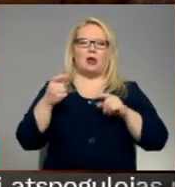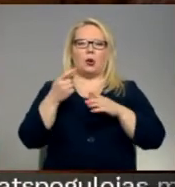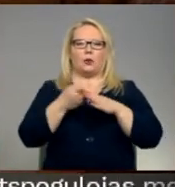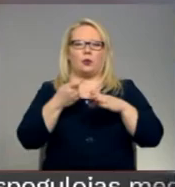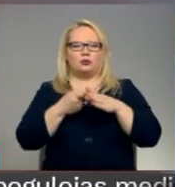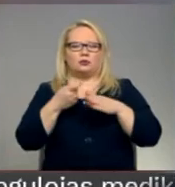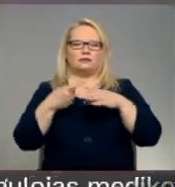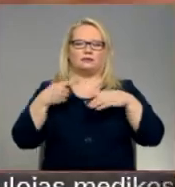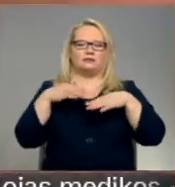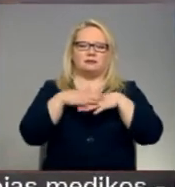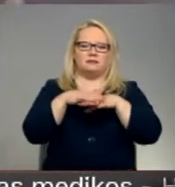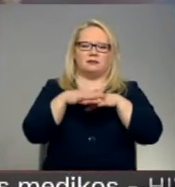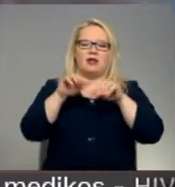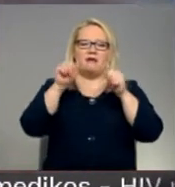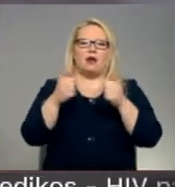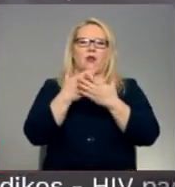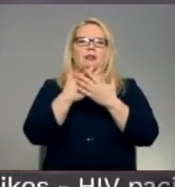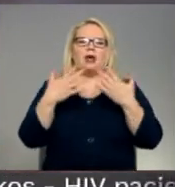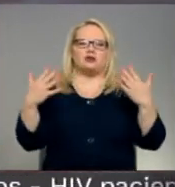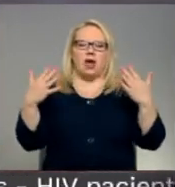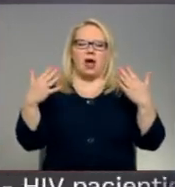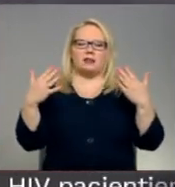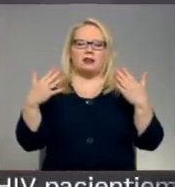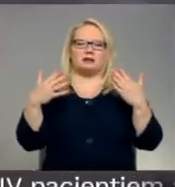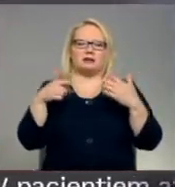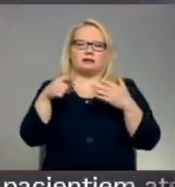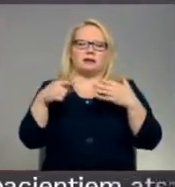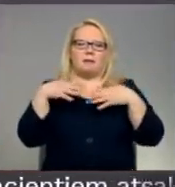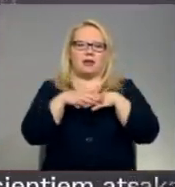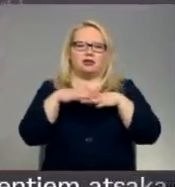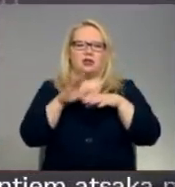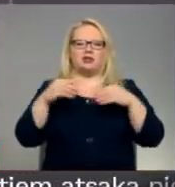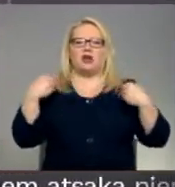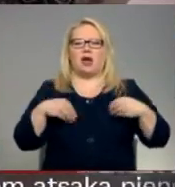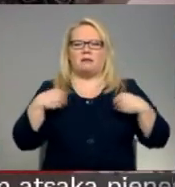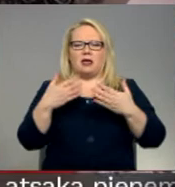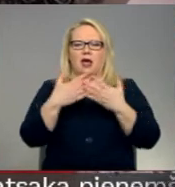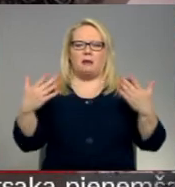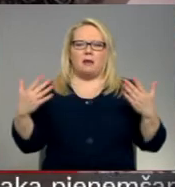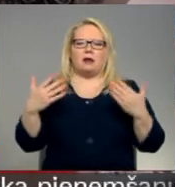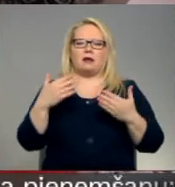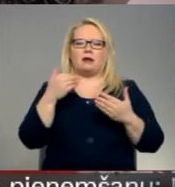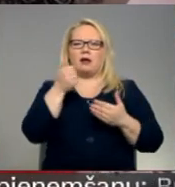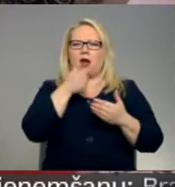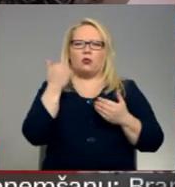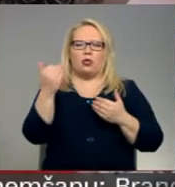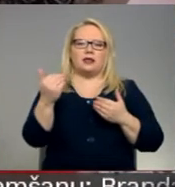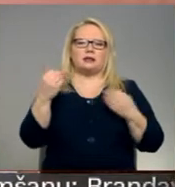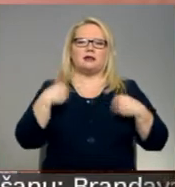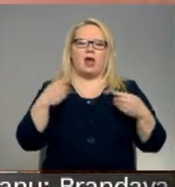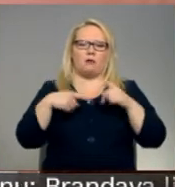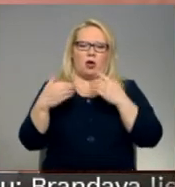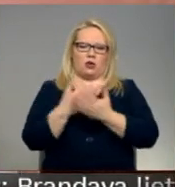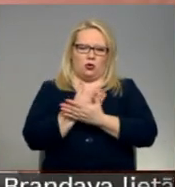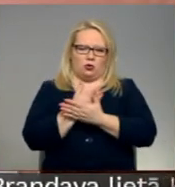diegu pavidienus veido viss smalkākās mežģīnes, lielākoties apģerbu detaļas dažādu autentisku tērpu atjaunošanai.